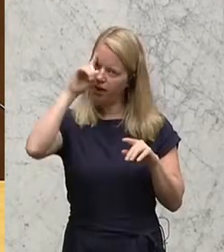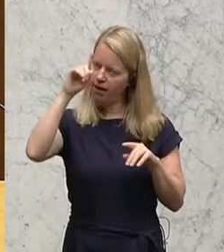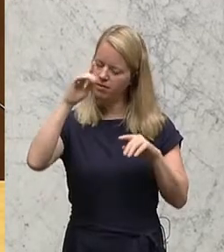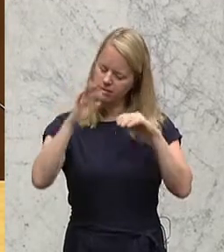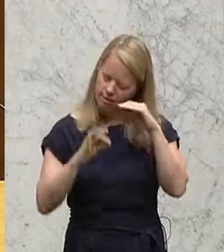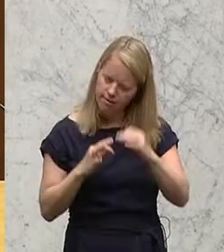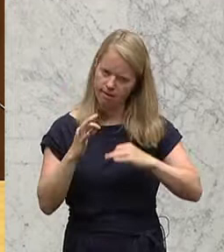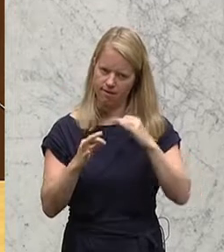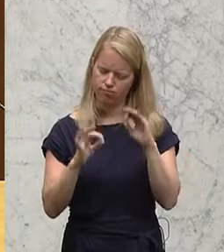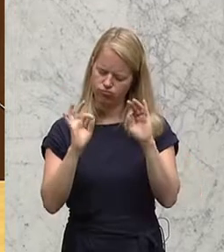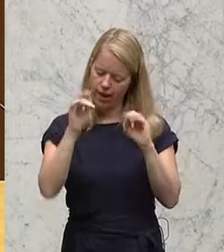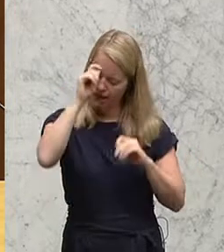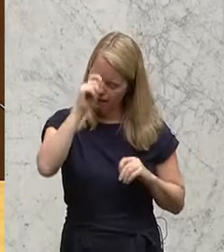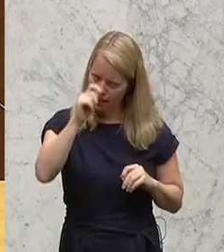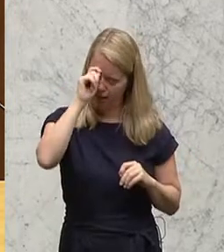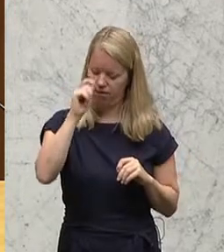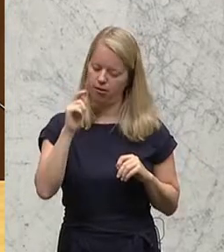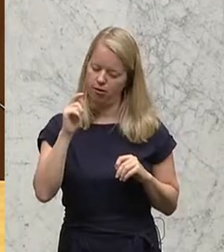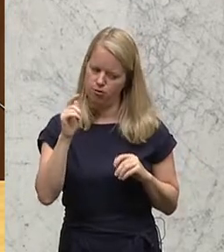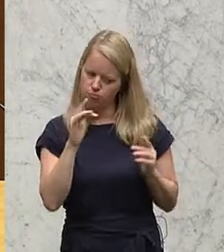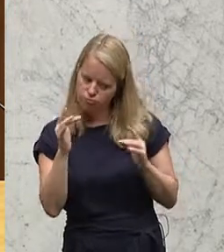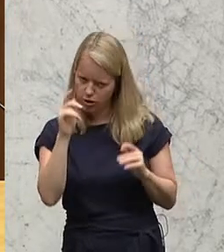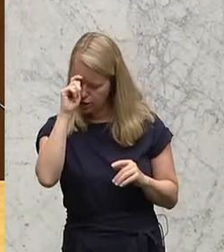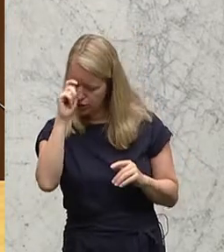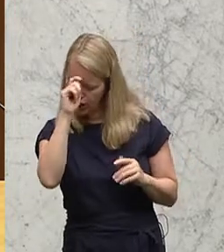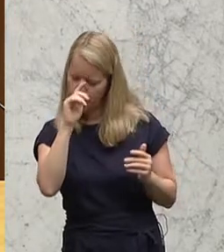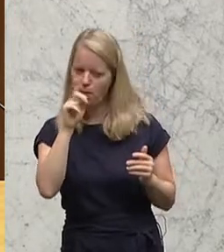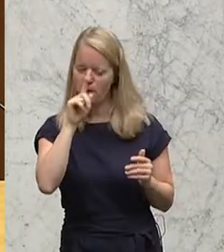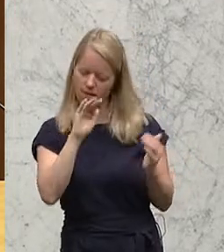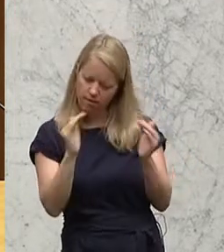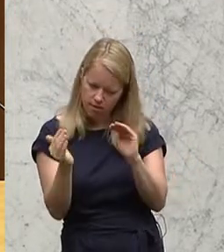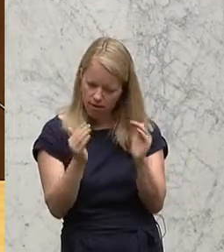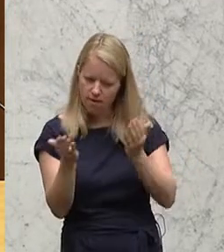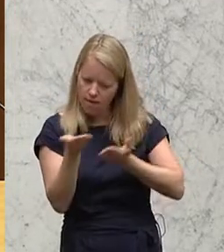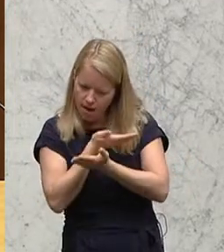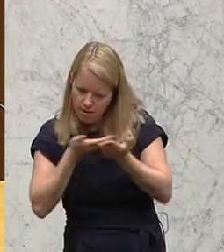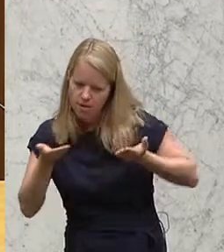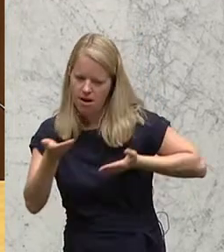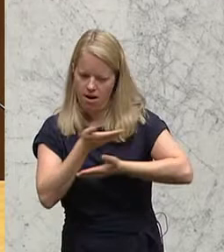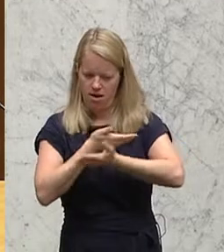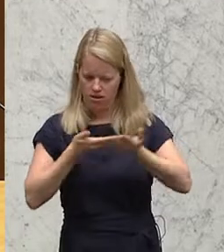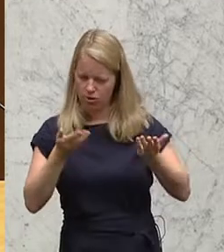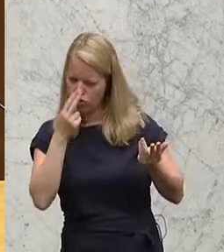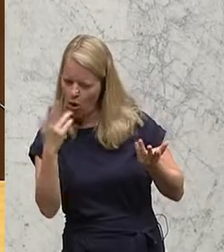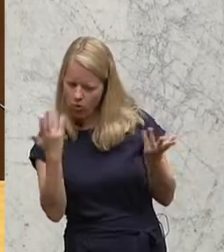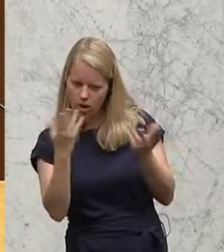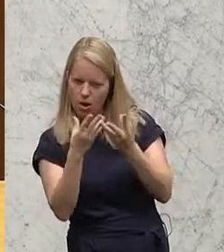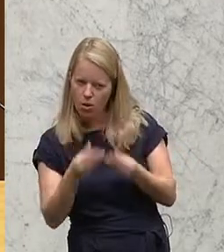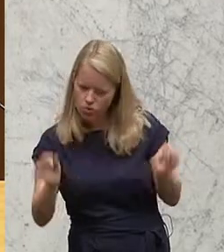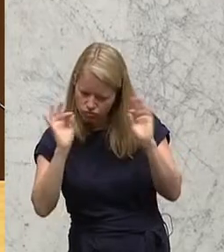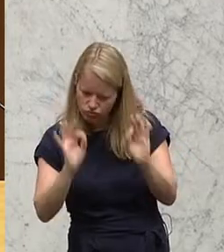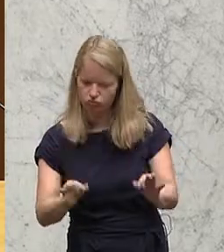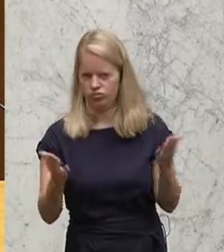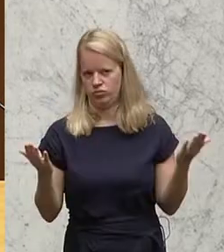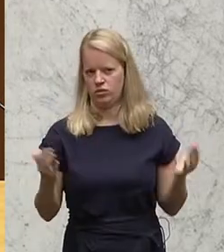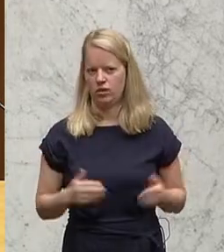Verständnis für die Position des Anderen miteinander verhandeln und versuchen, eine Lösung zu finden. Vor vielen